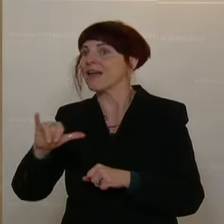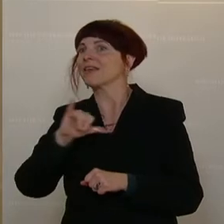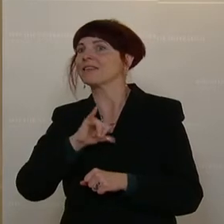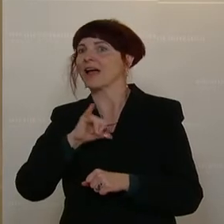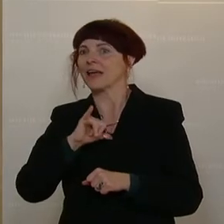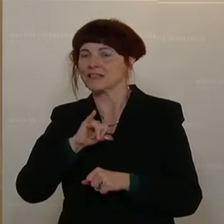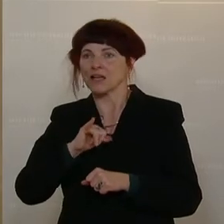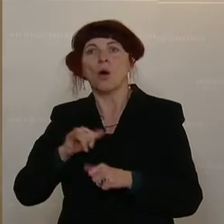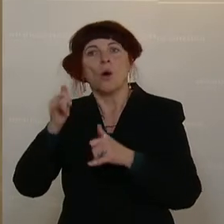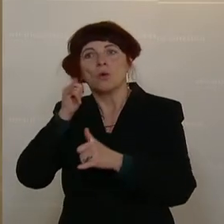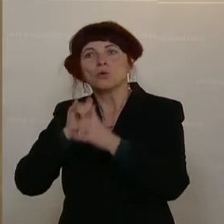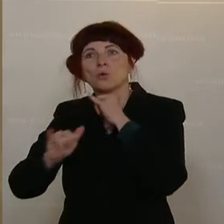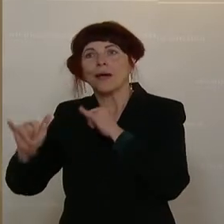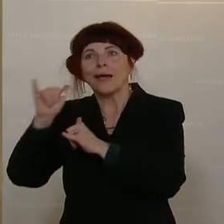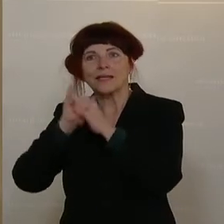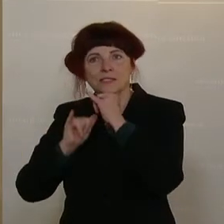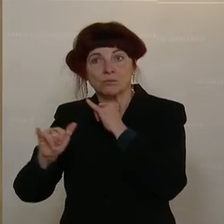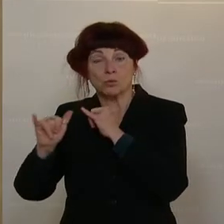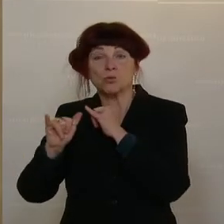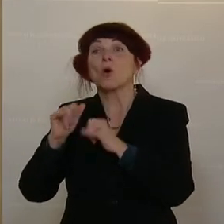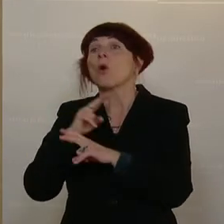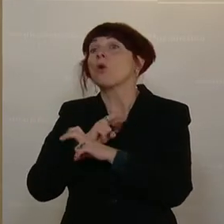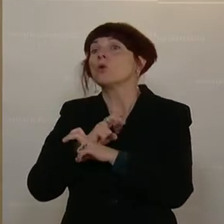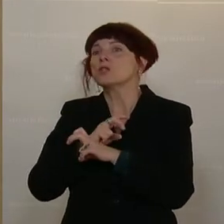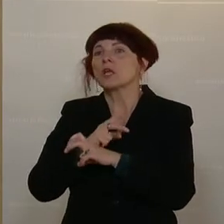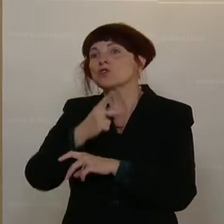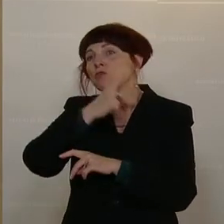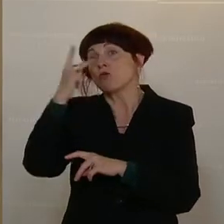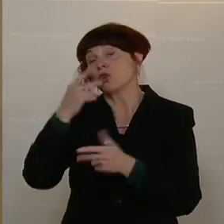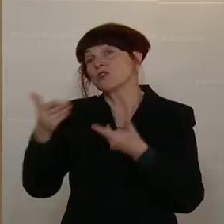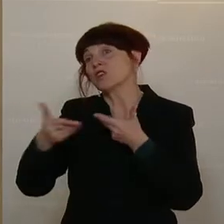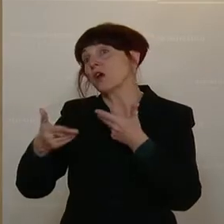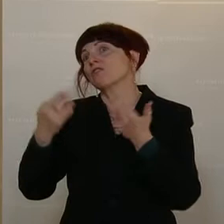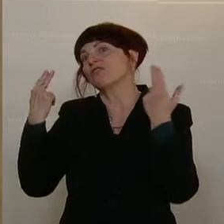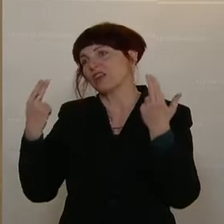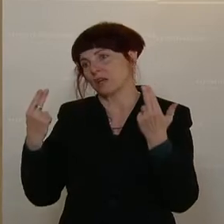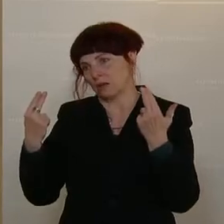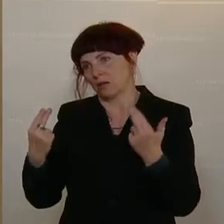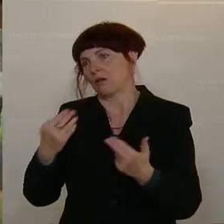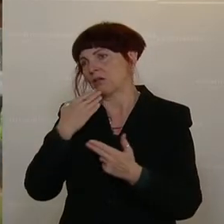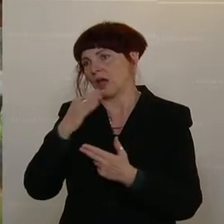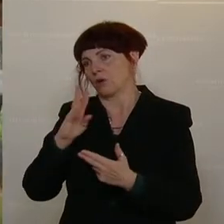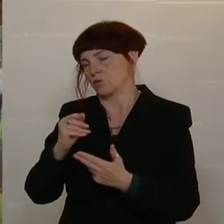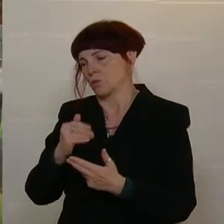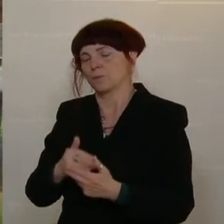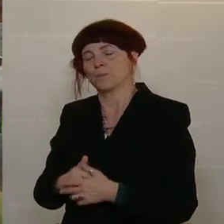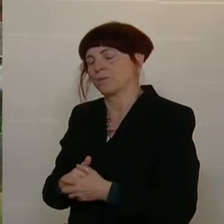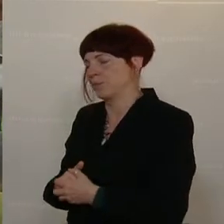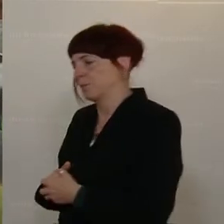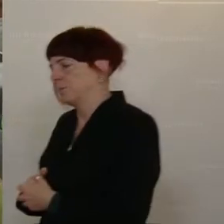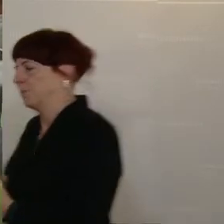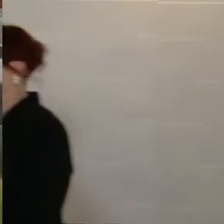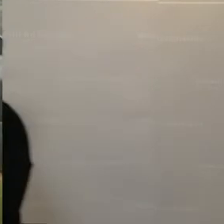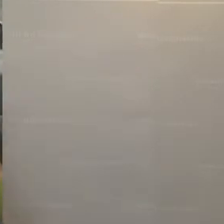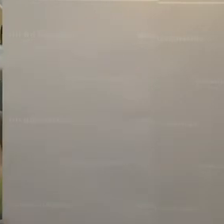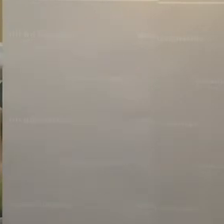der, wie schon so oft erwähnt, für Österreichs Volkswirtschaft immens bedeutend ist. Dankeschön. Melanie Erasim von der SPÖ,